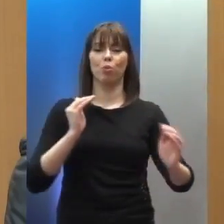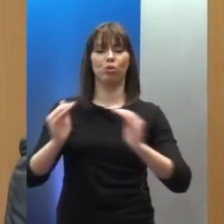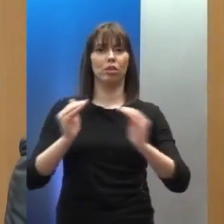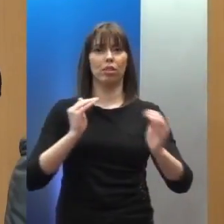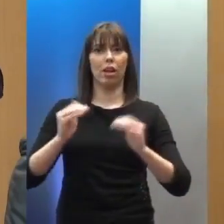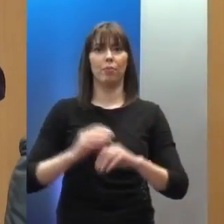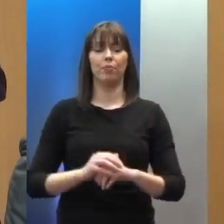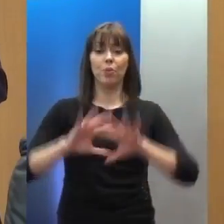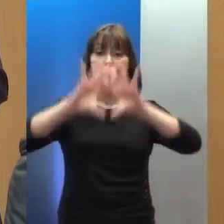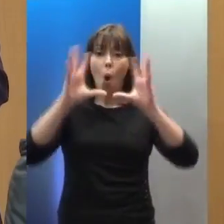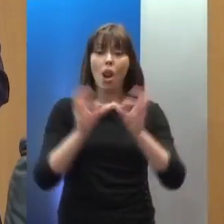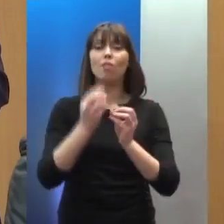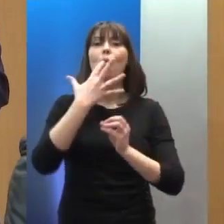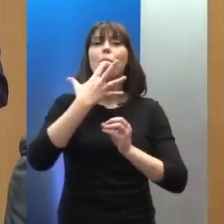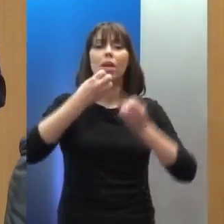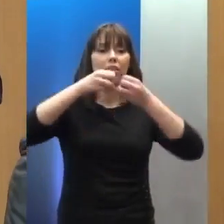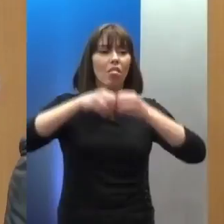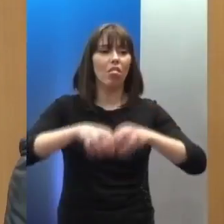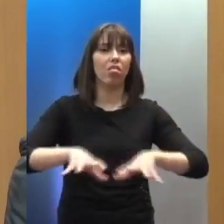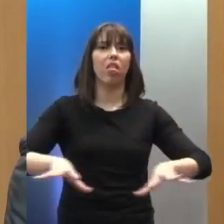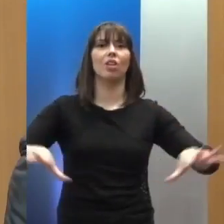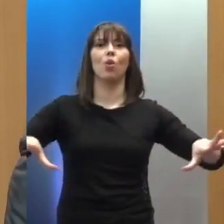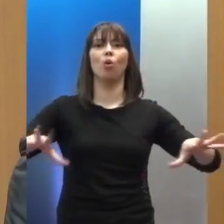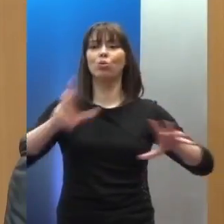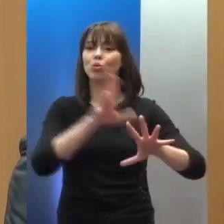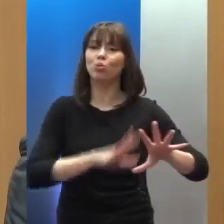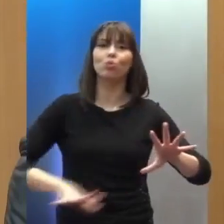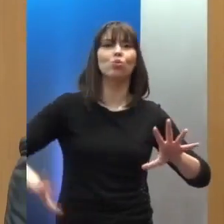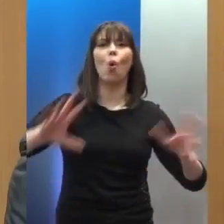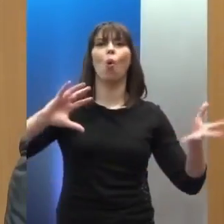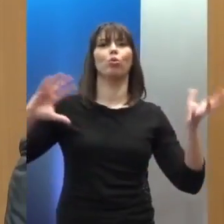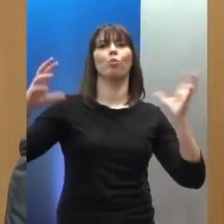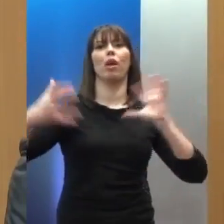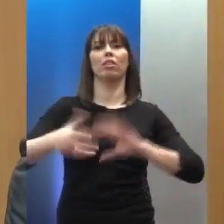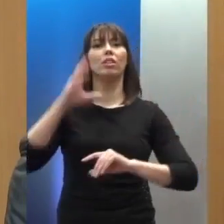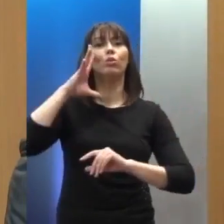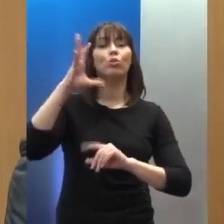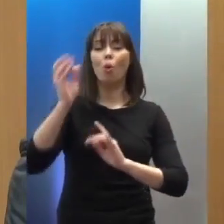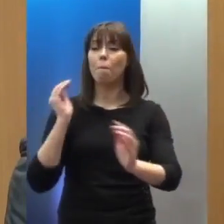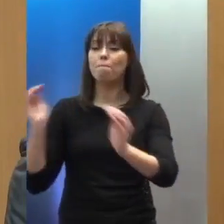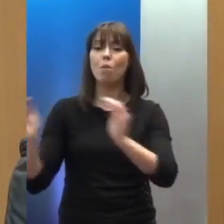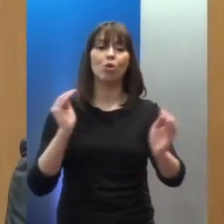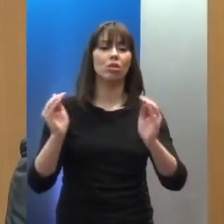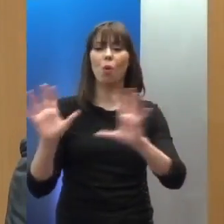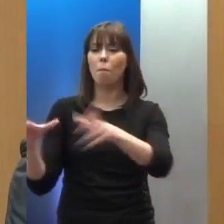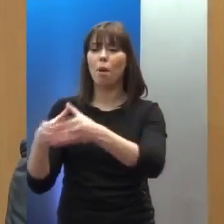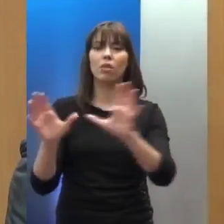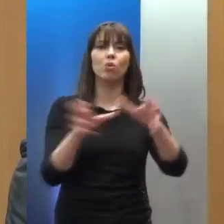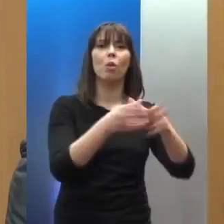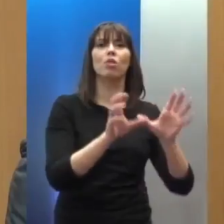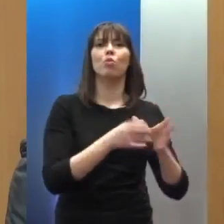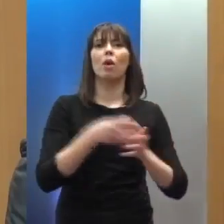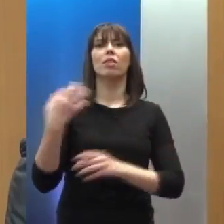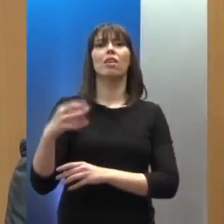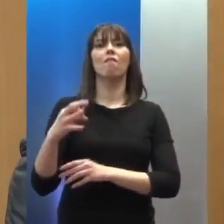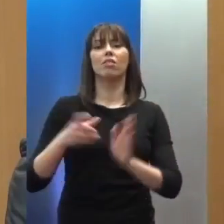που τύνει να αγκαλιάσει τον πλανήτη μας και να προστατεύσει τις ευπαθείς ομάδες του πληθυσμού του, αναβαθμίζοντας